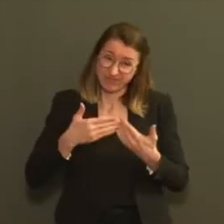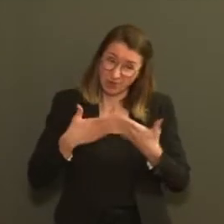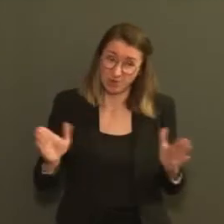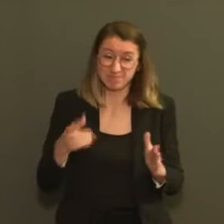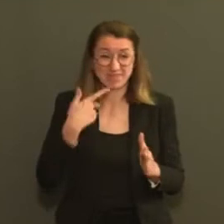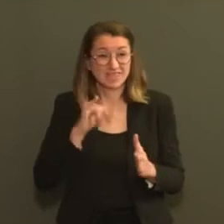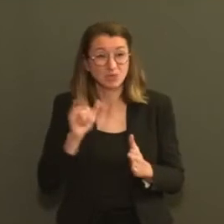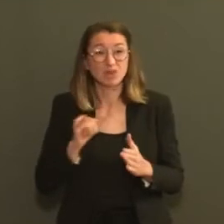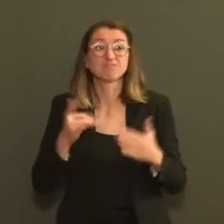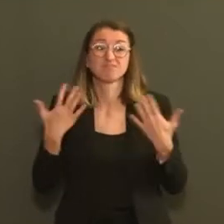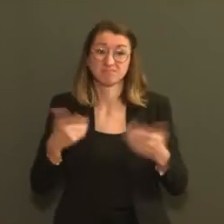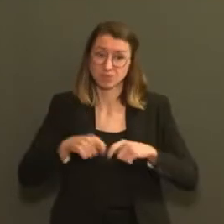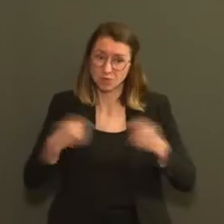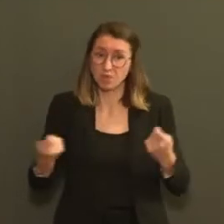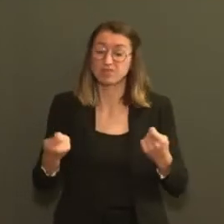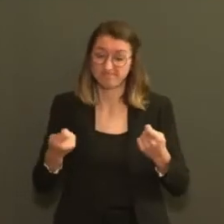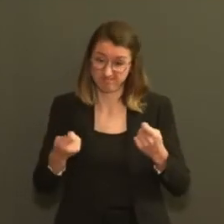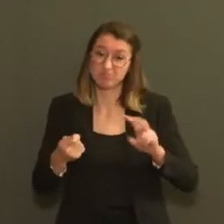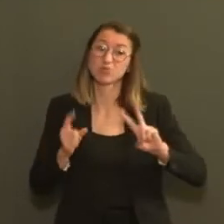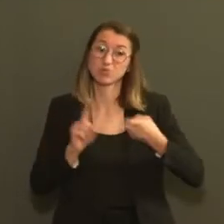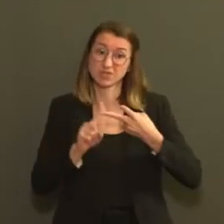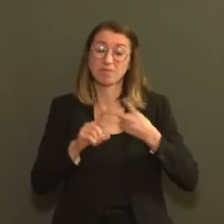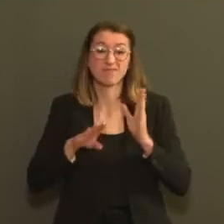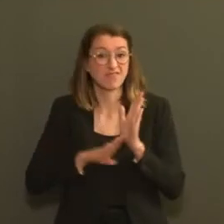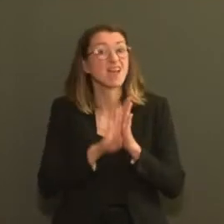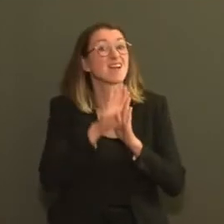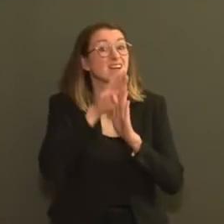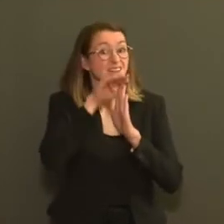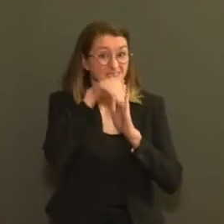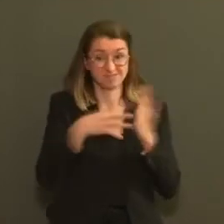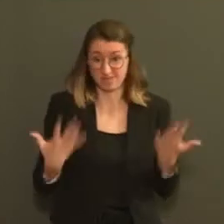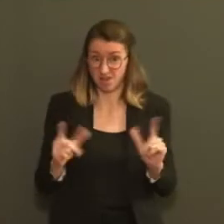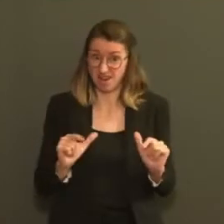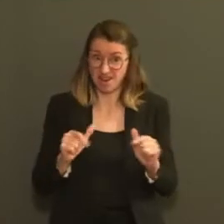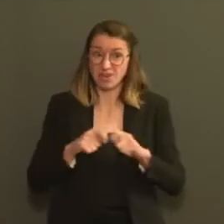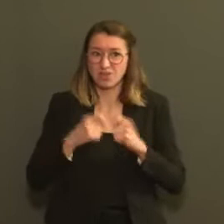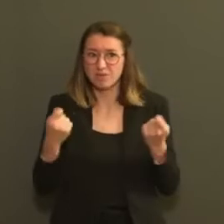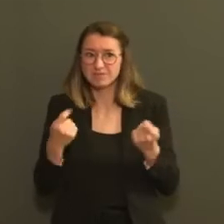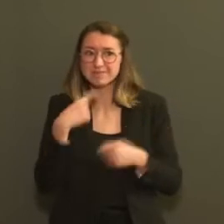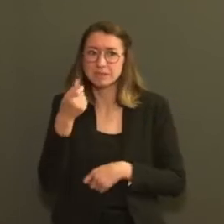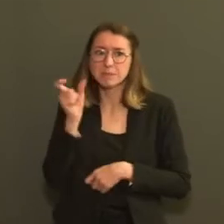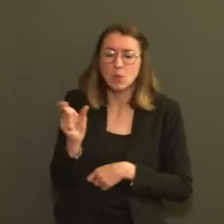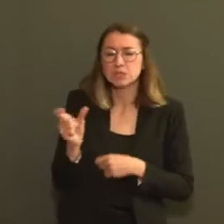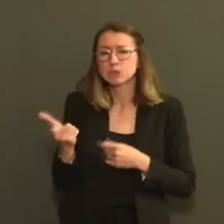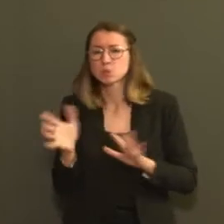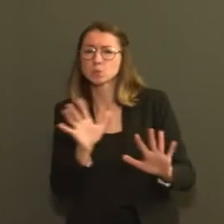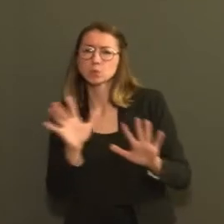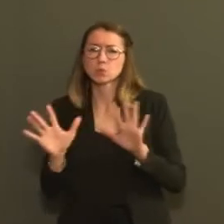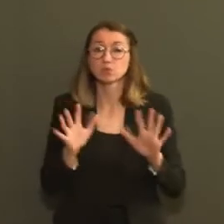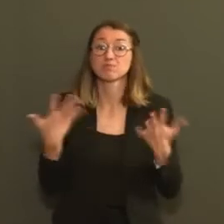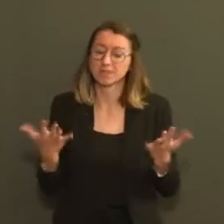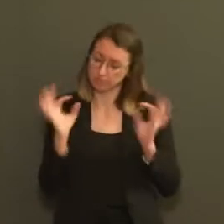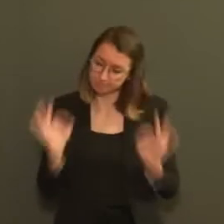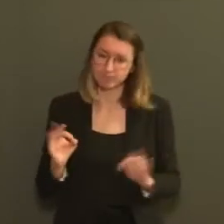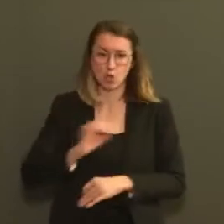Vous savez que j'ai été réticent à l'employer et donc je l'emploierai pour la première fois. Elle a lieu dans une grande partie de l'Europe, elle n'a pas lieu que chez